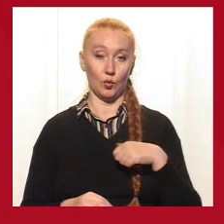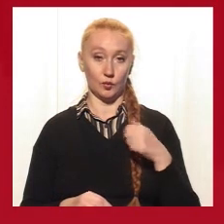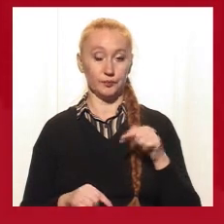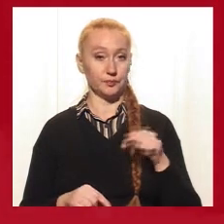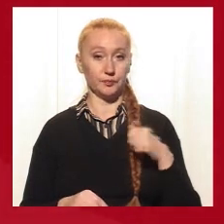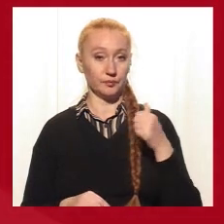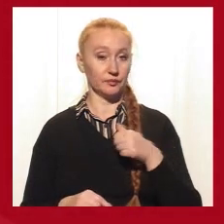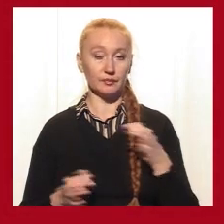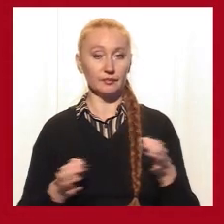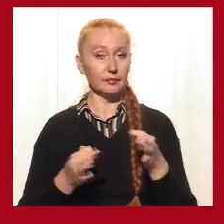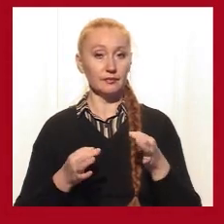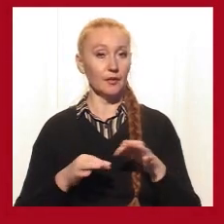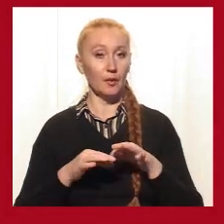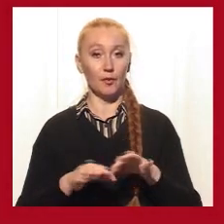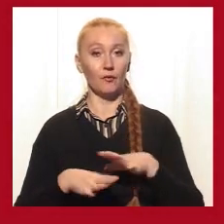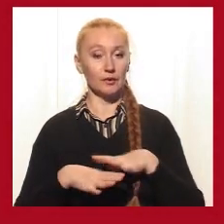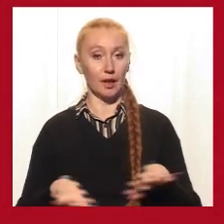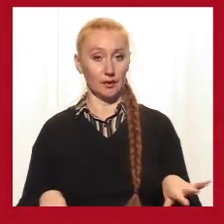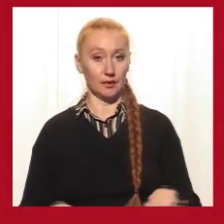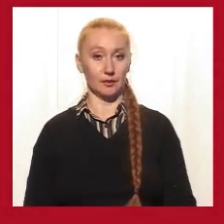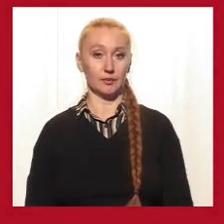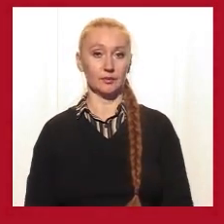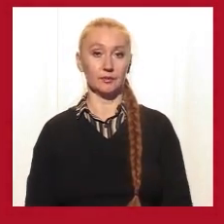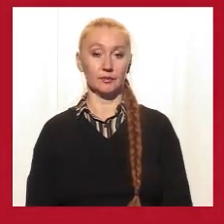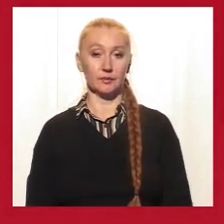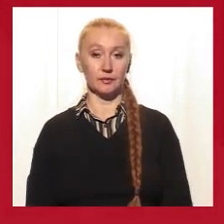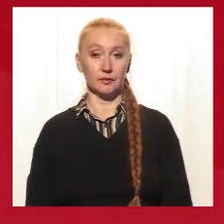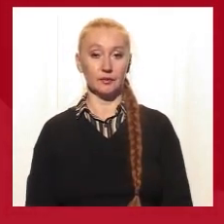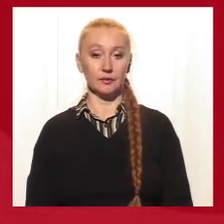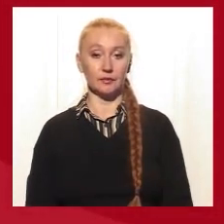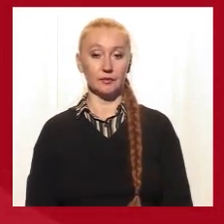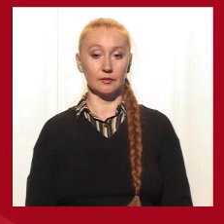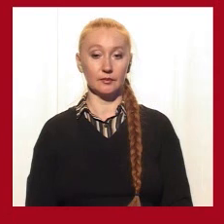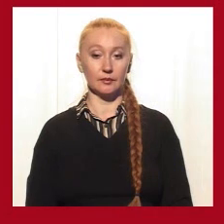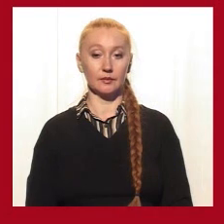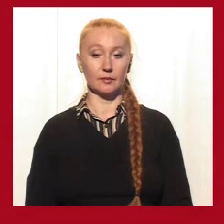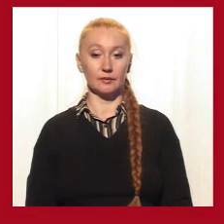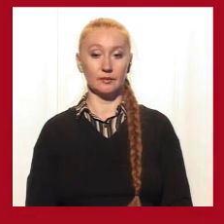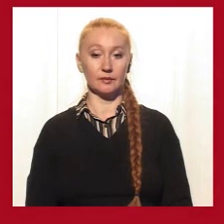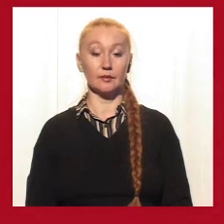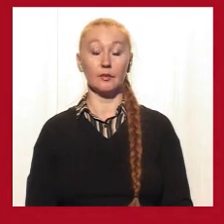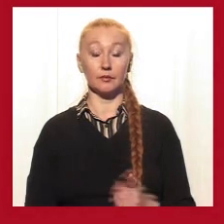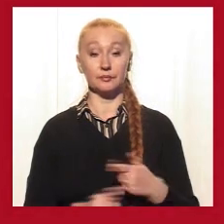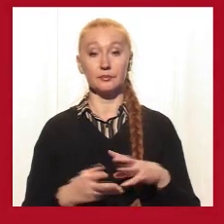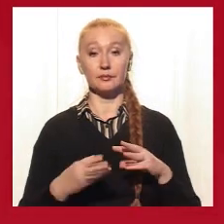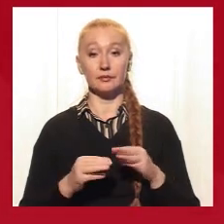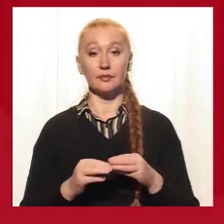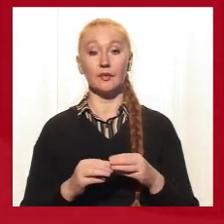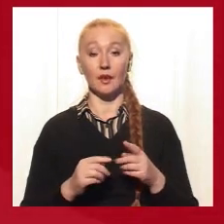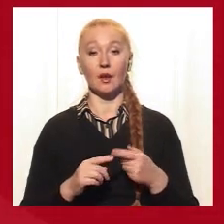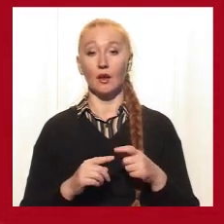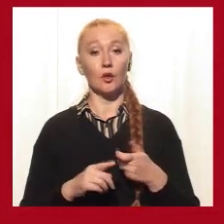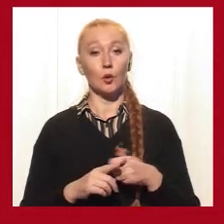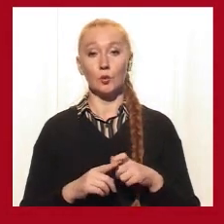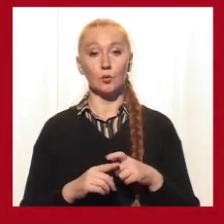році ще нічого не проводилося. То з цього ми можемо зробити висновок, що не дуже